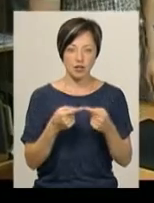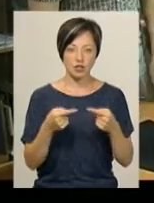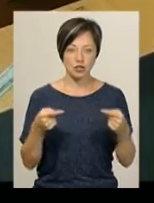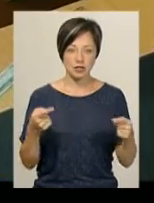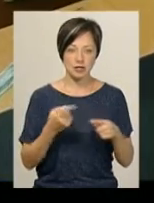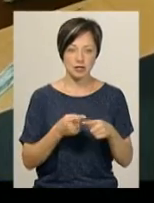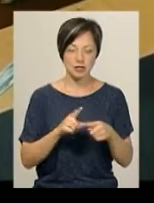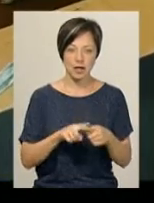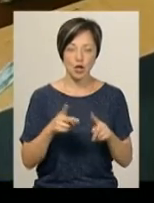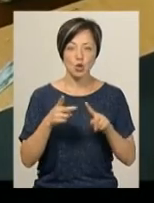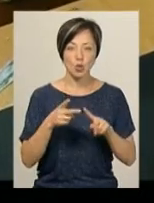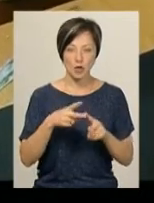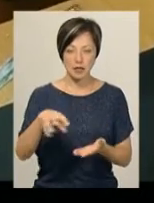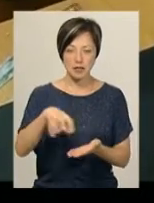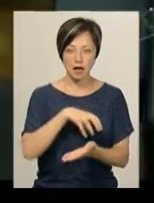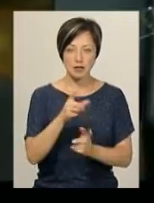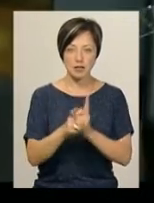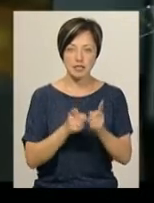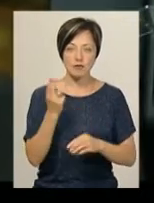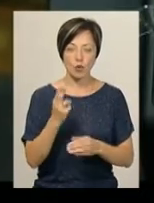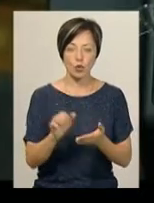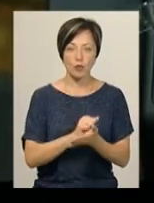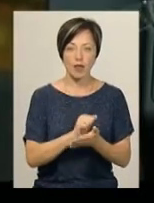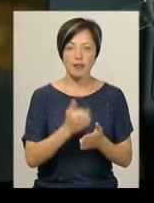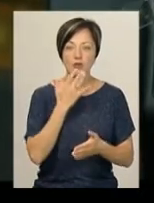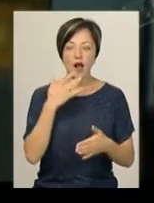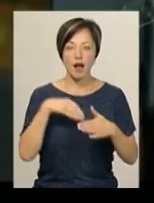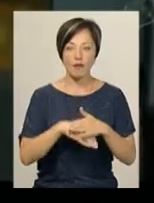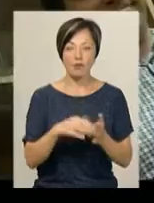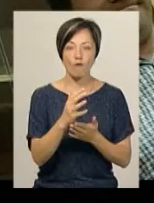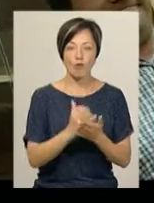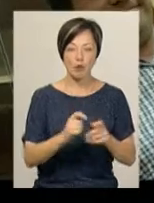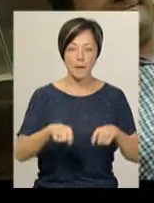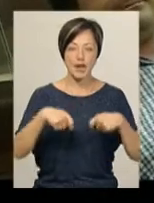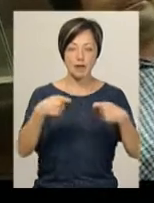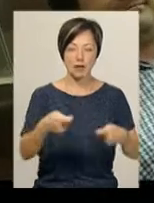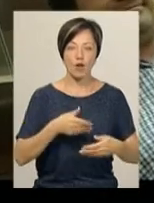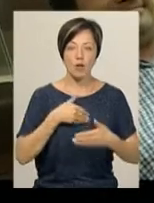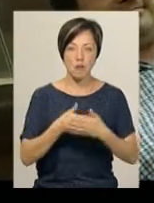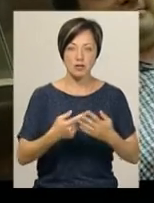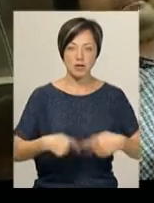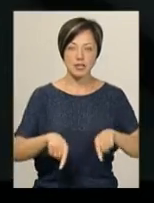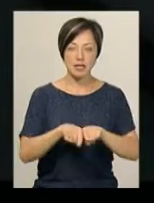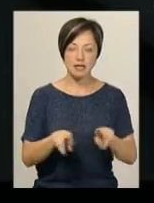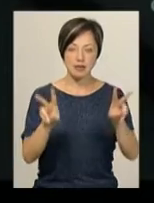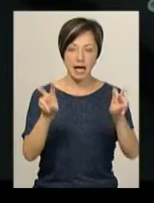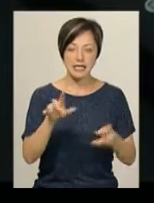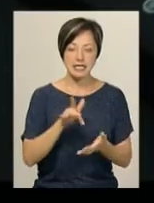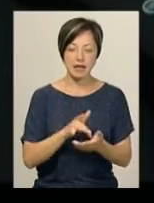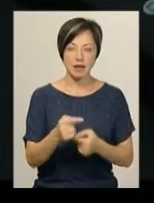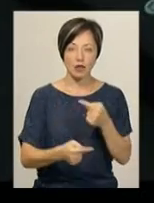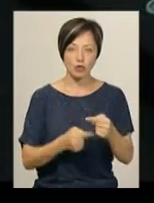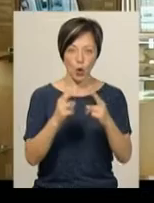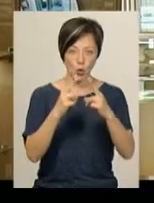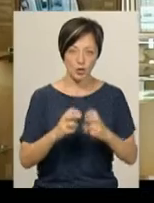Це другий сканер для оцифрування документів Національного архівного фонду, який передала громадська організація «Центр генеалогічних досліджень